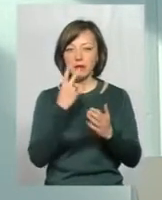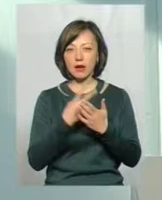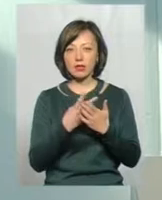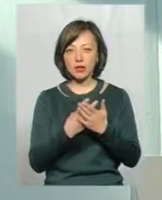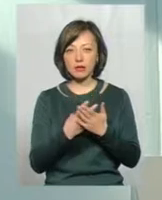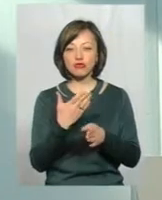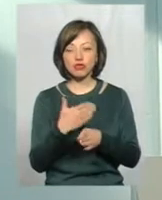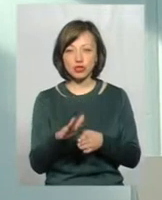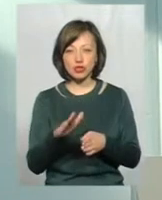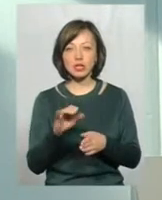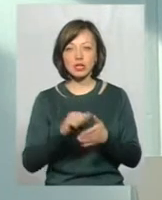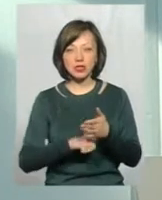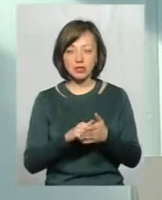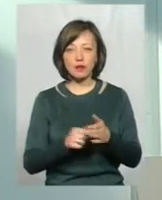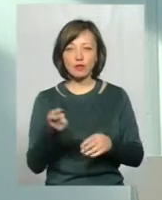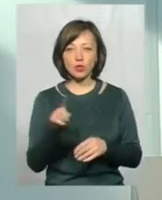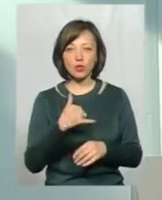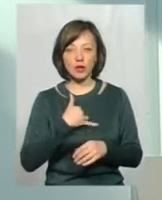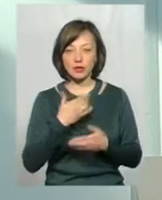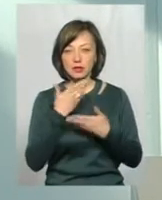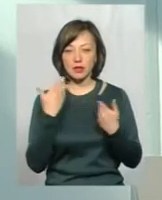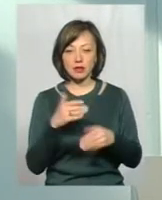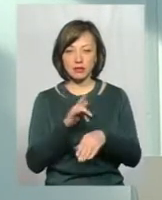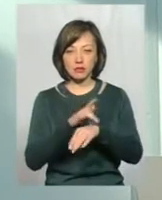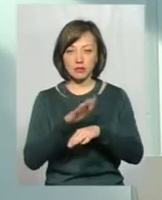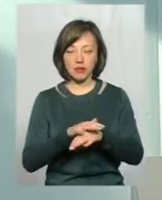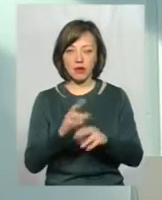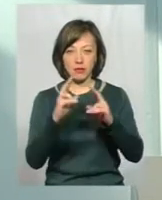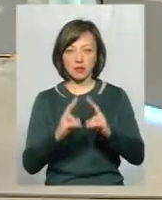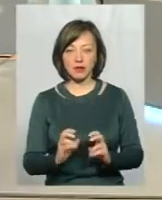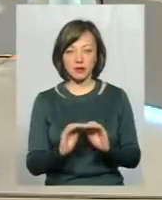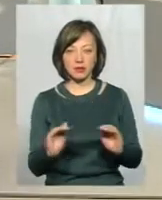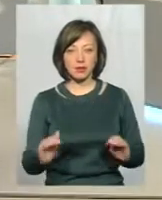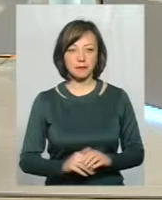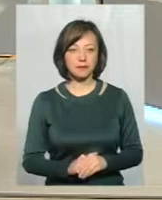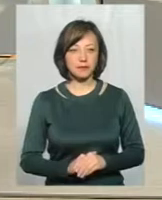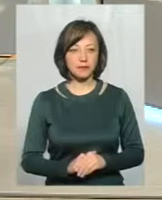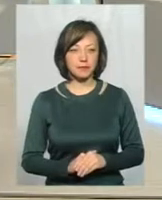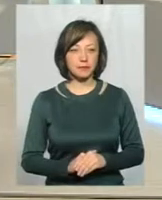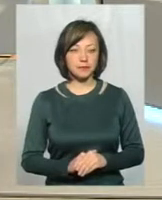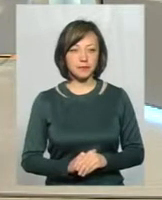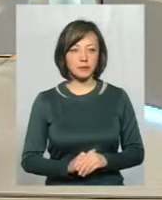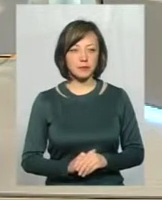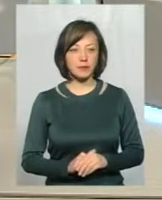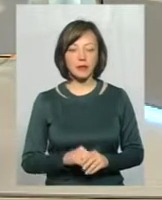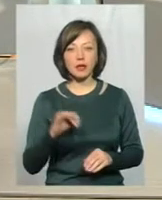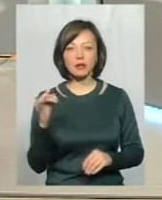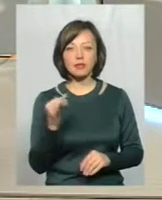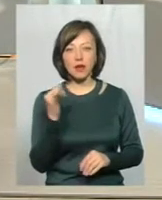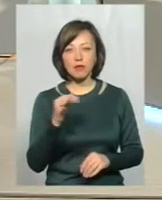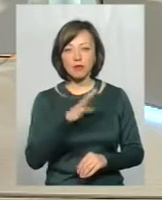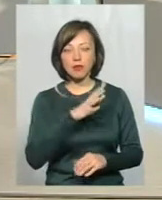частично із-за того, що у нас немає повністю обслідованих. Також, ще цікаво було б